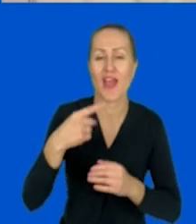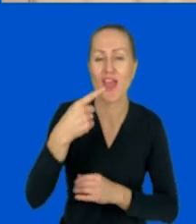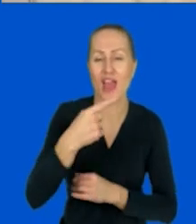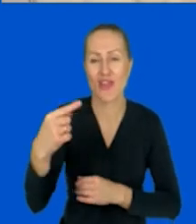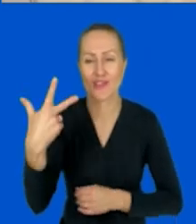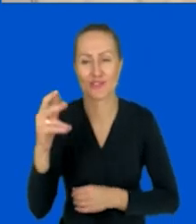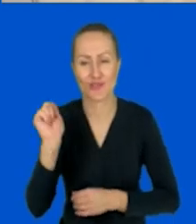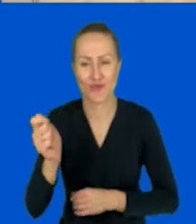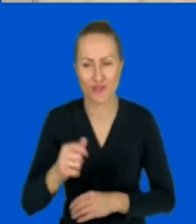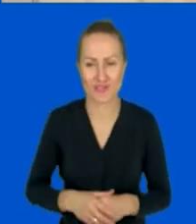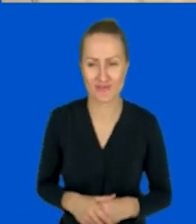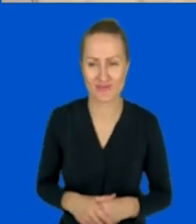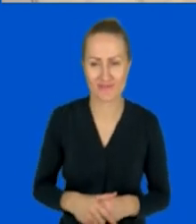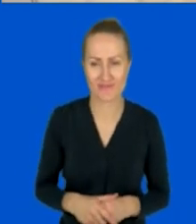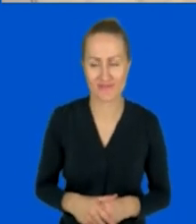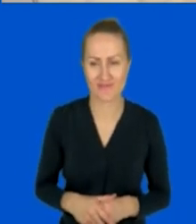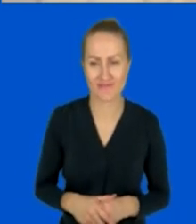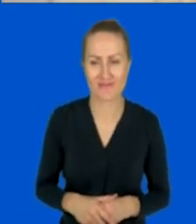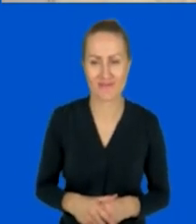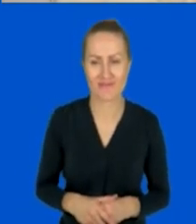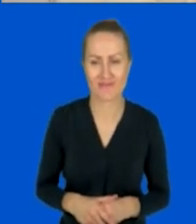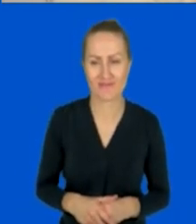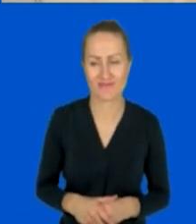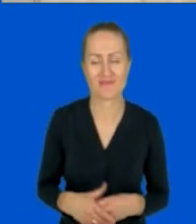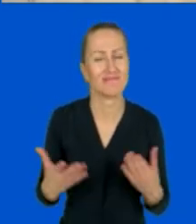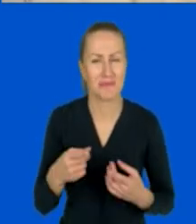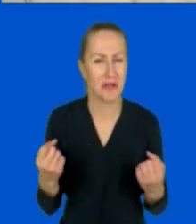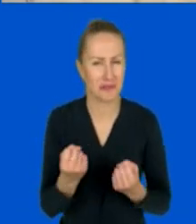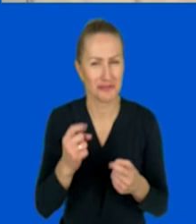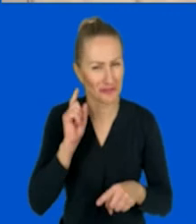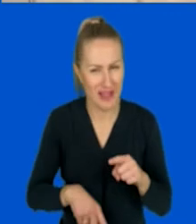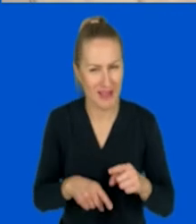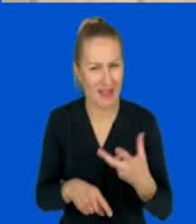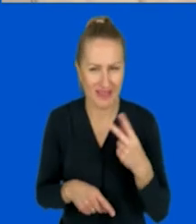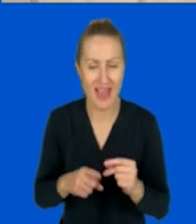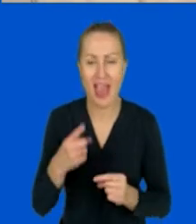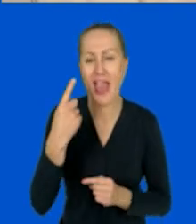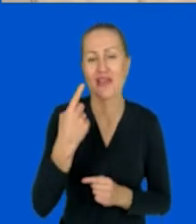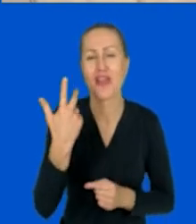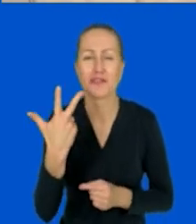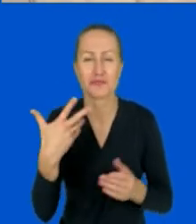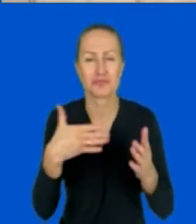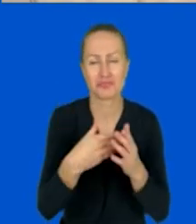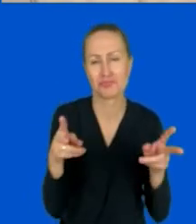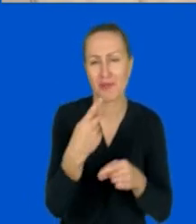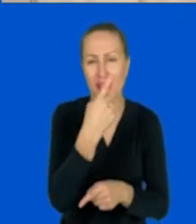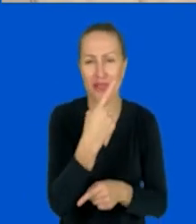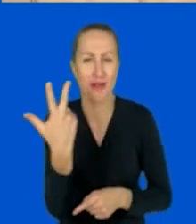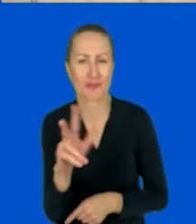Czyli nie tak źle. Prawda? Jedna trzy godziny to jeszcze nie dramat.